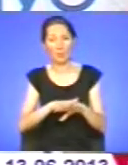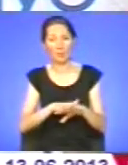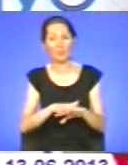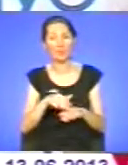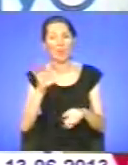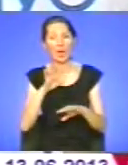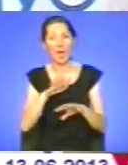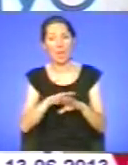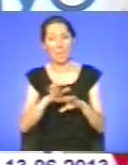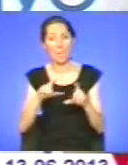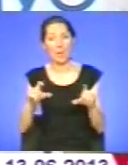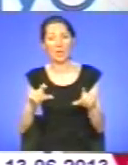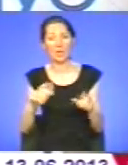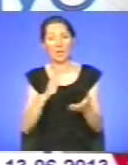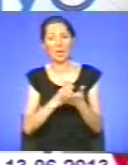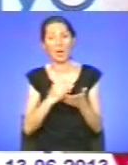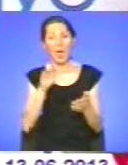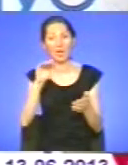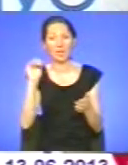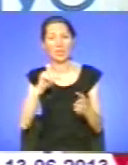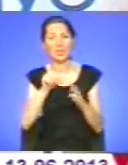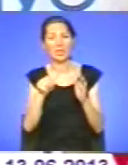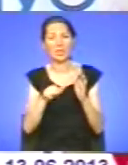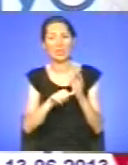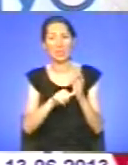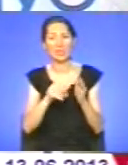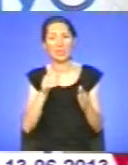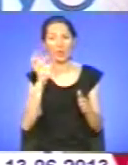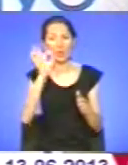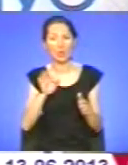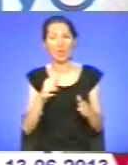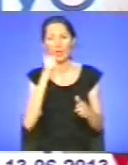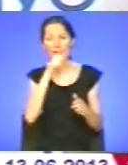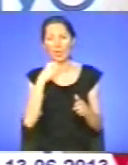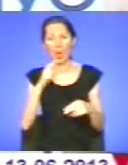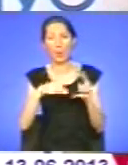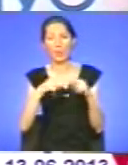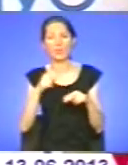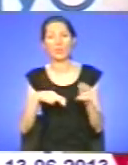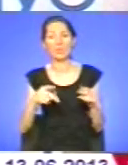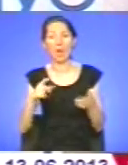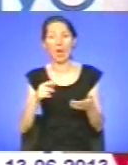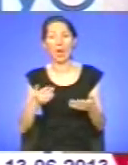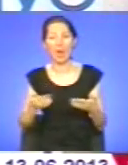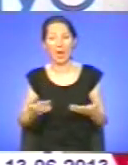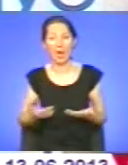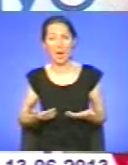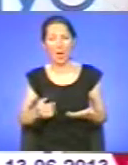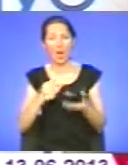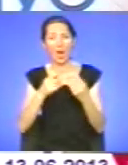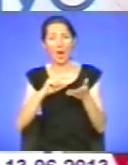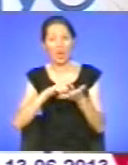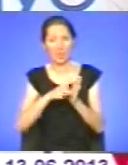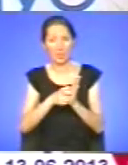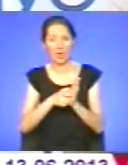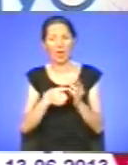ставлять кредит під 16% річних на будівництво житла. Відповідно, це досить таки велика величина 16% річних,